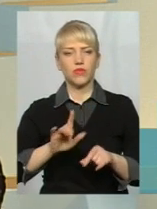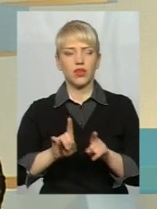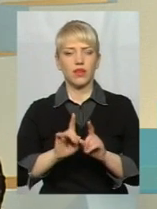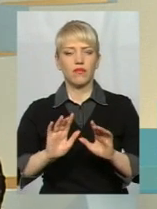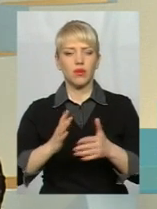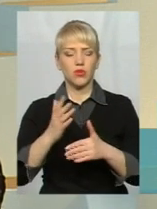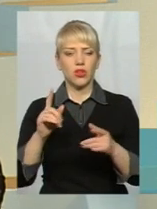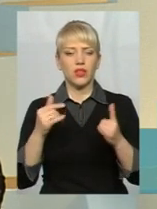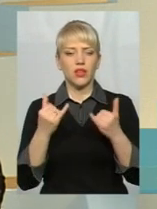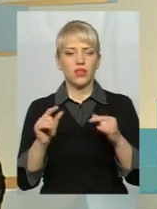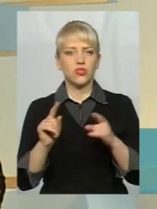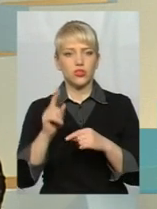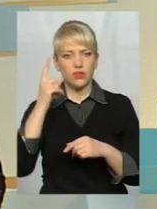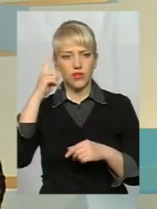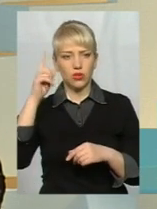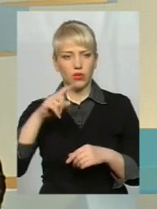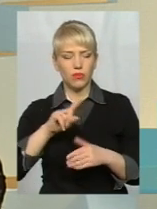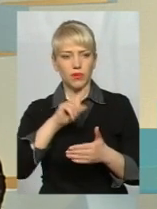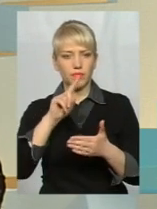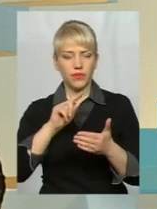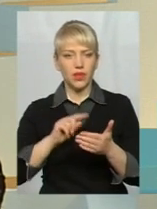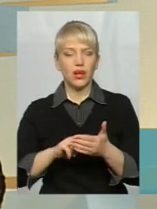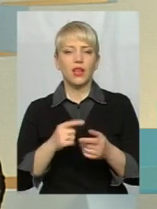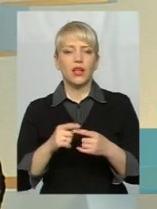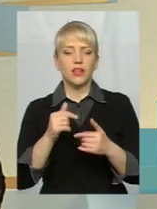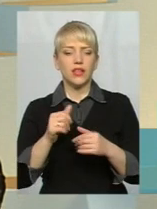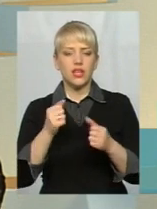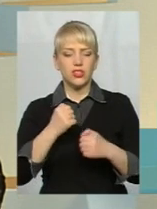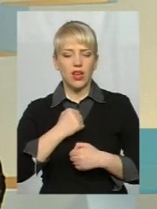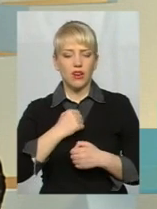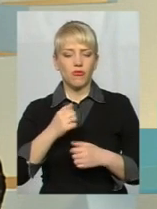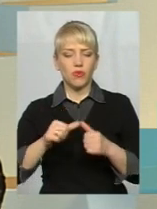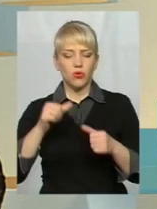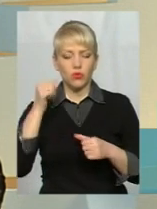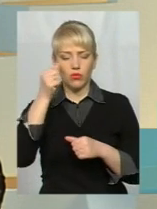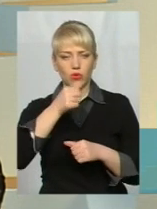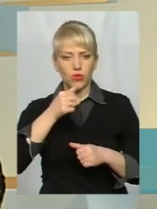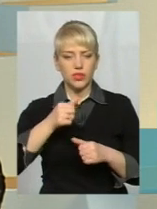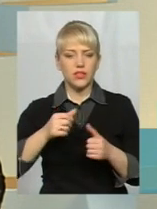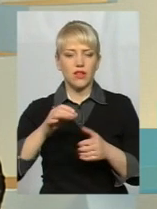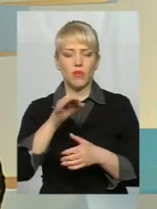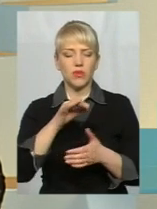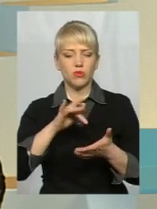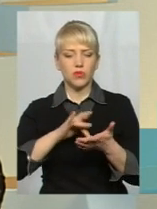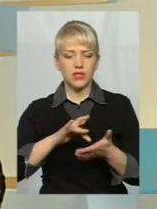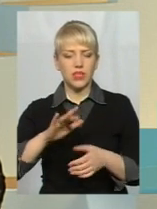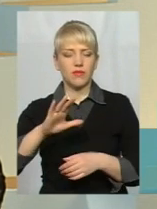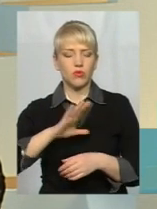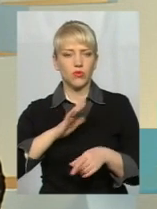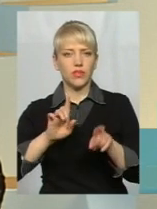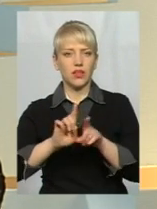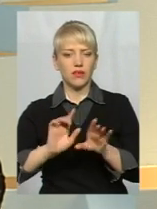Наразі що відомо? Так, на жаль, минулого року в обласному центрі був такий випадок. Це було 3 серпня 2017